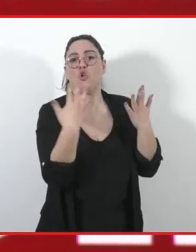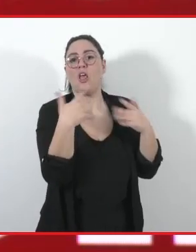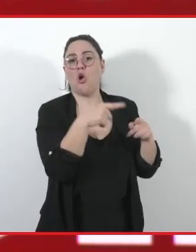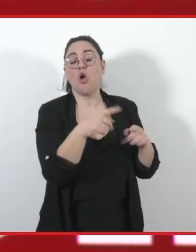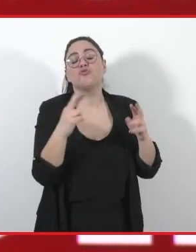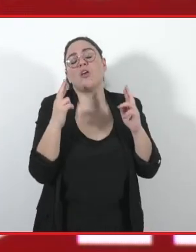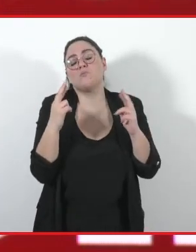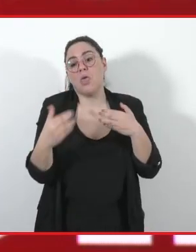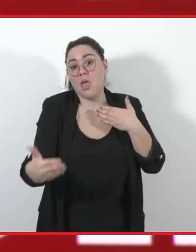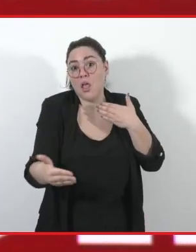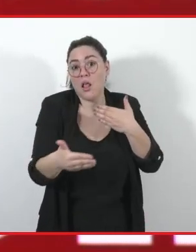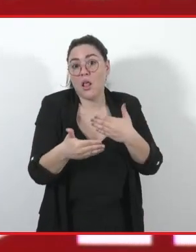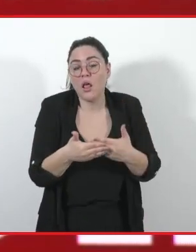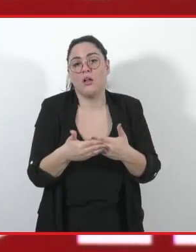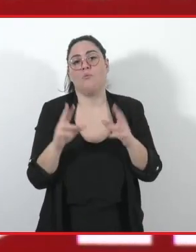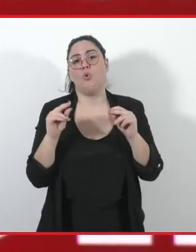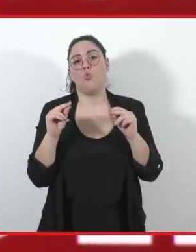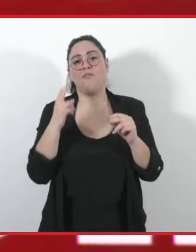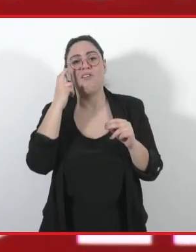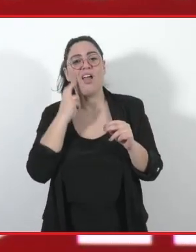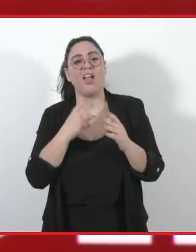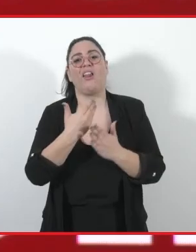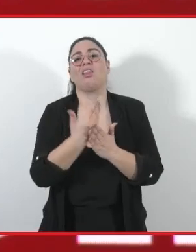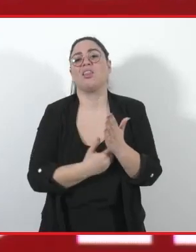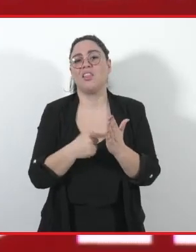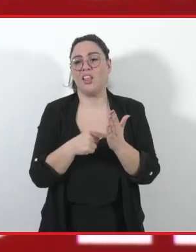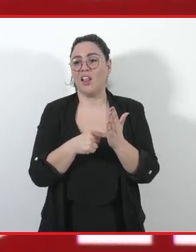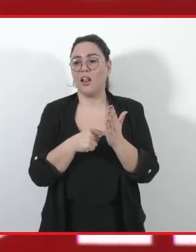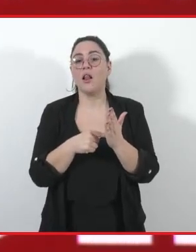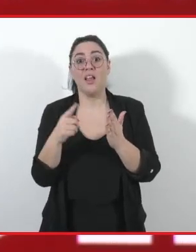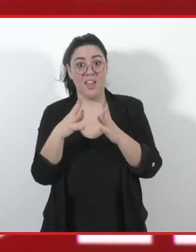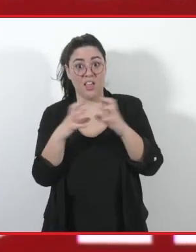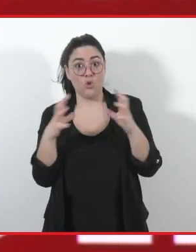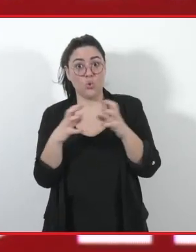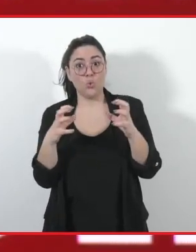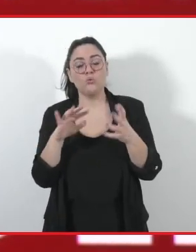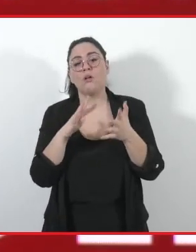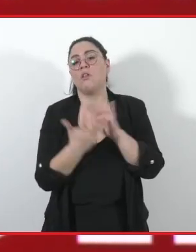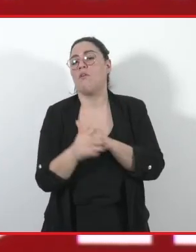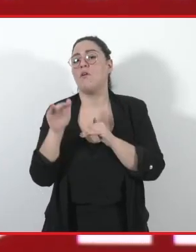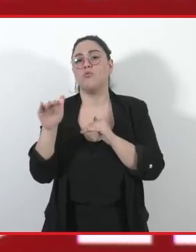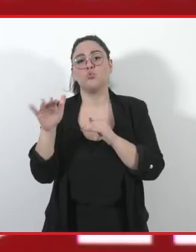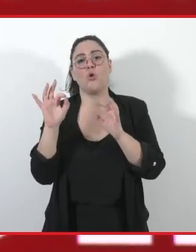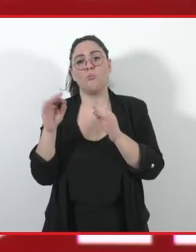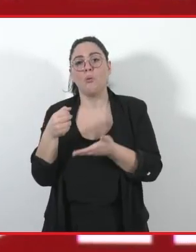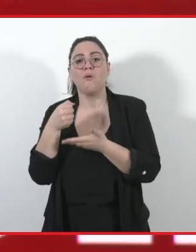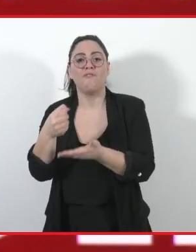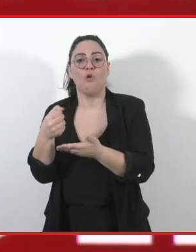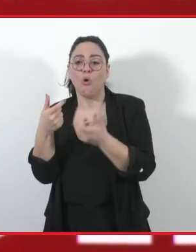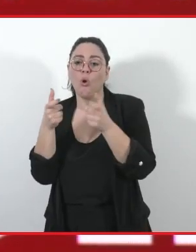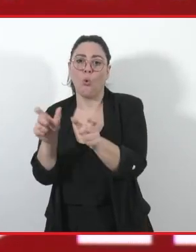breve, che il nuovo Green Deal Industrial Act porti davvero alla costruzione di un fondo sovrano europeo